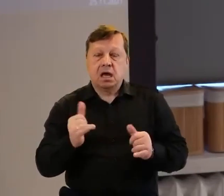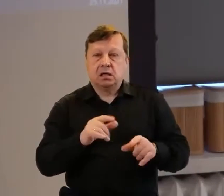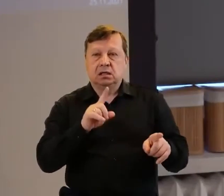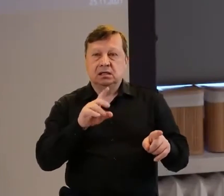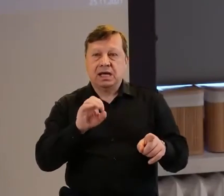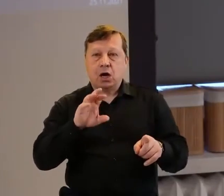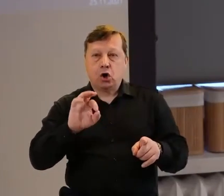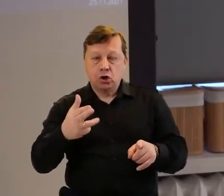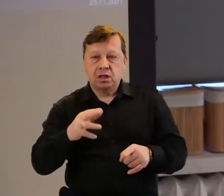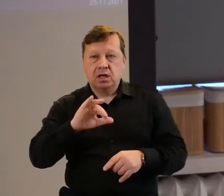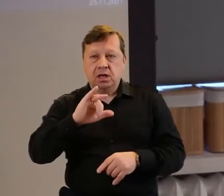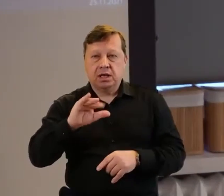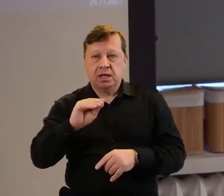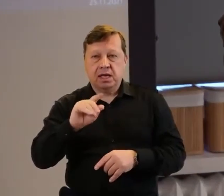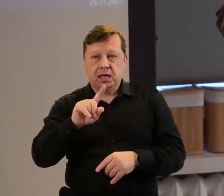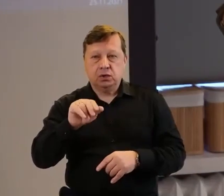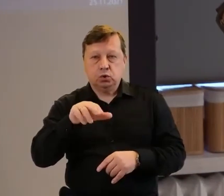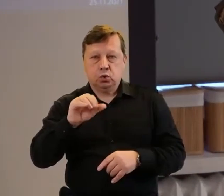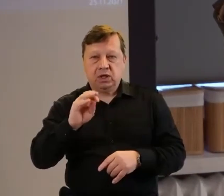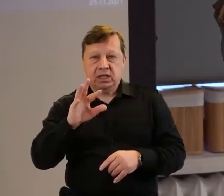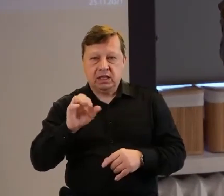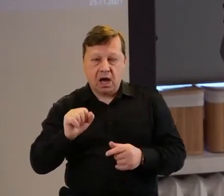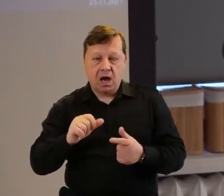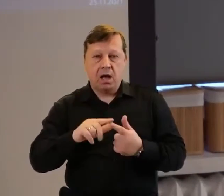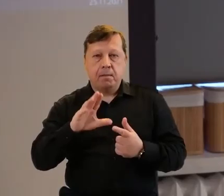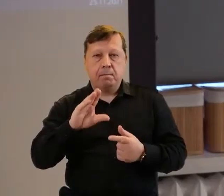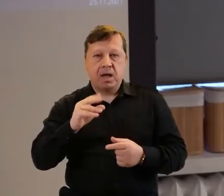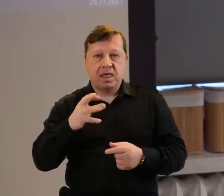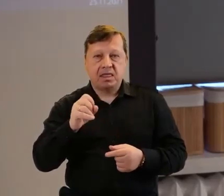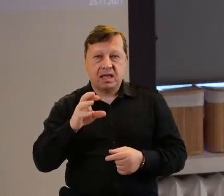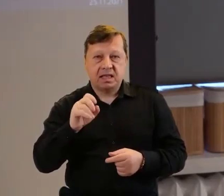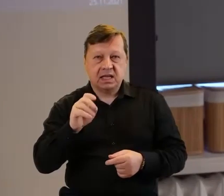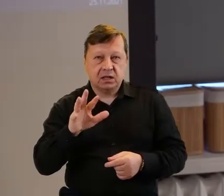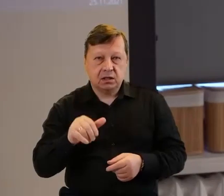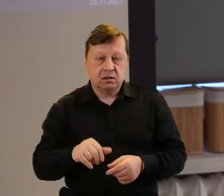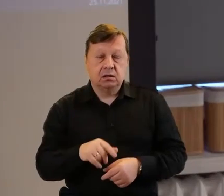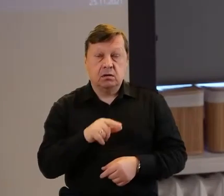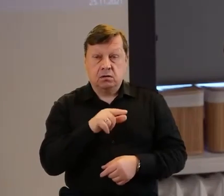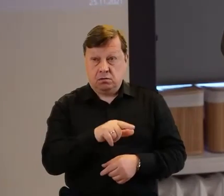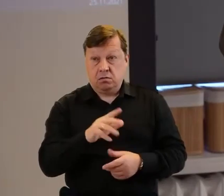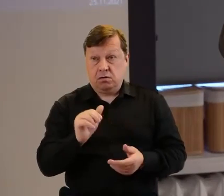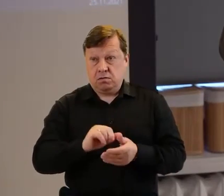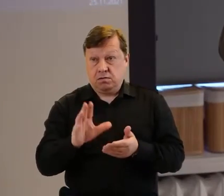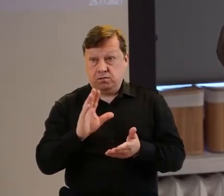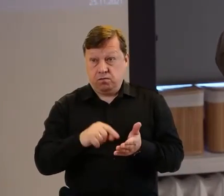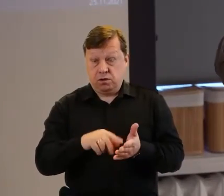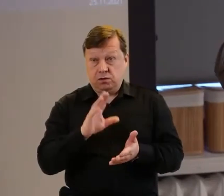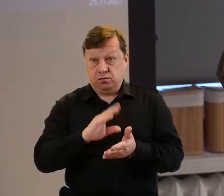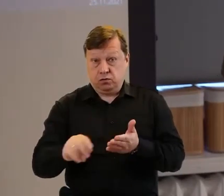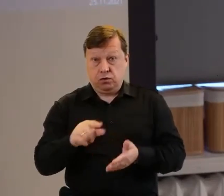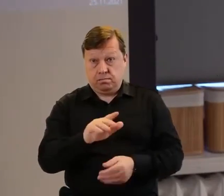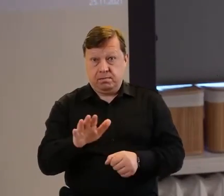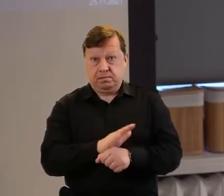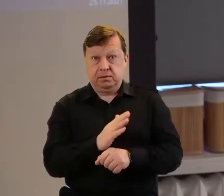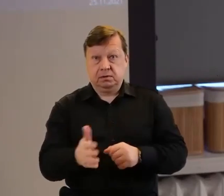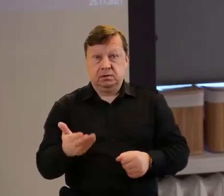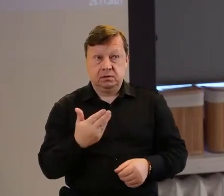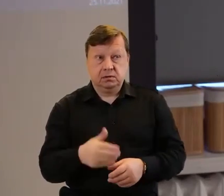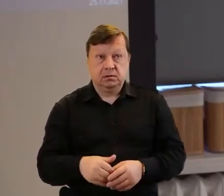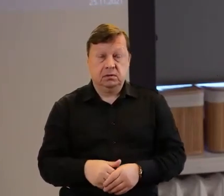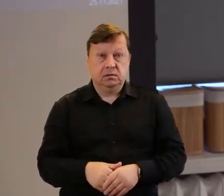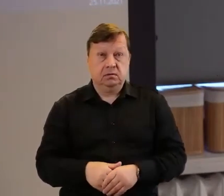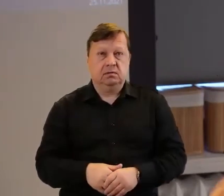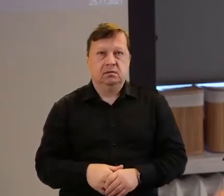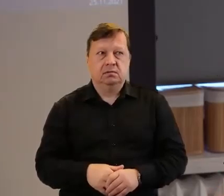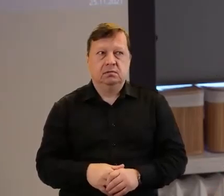Benedyktynów traktuje się jako wzór lidera w dzisiejszych przedsiębiorstwach i prowadzi się z tego